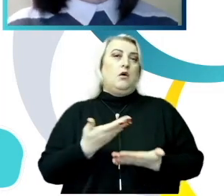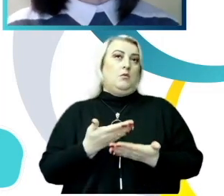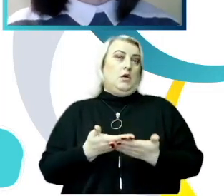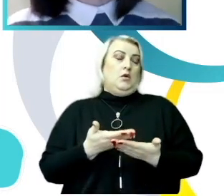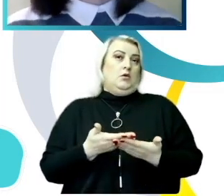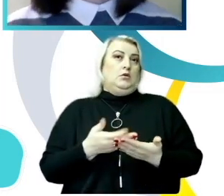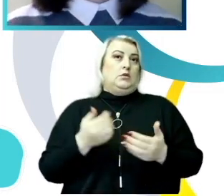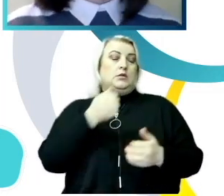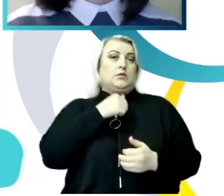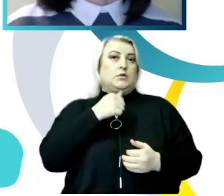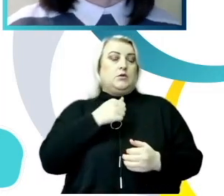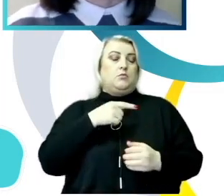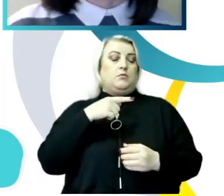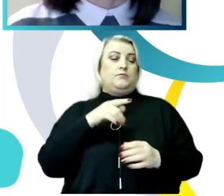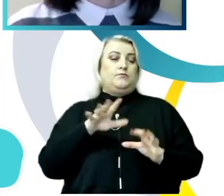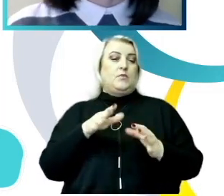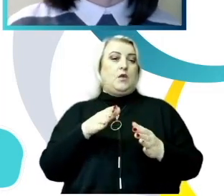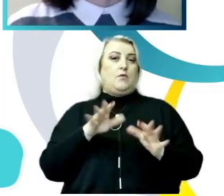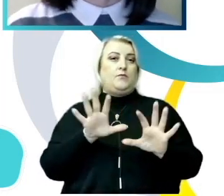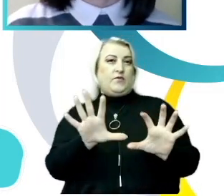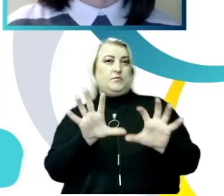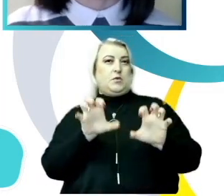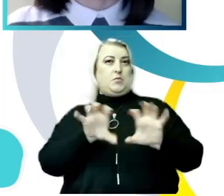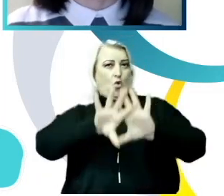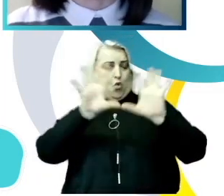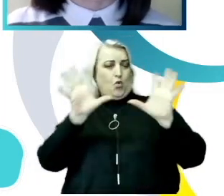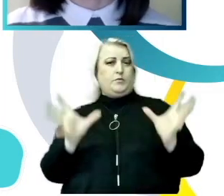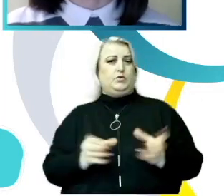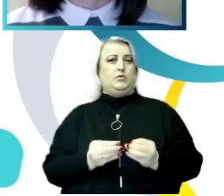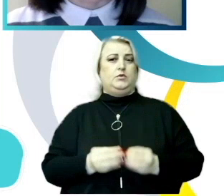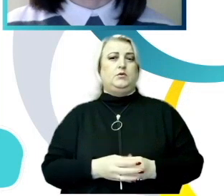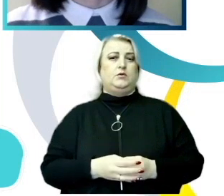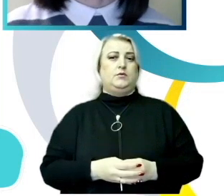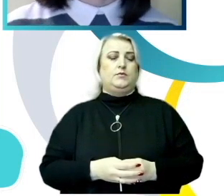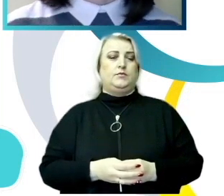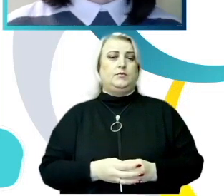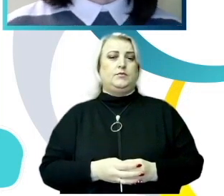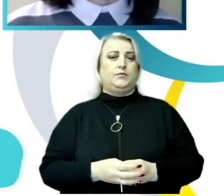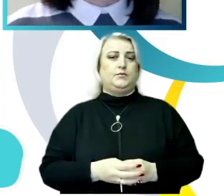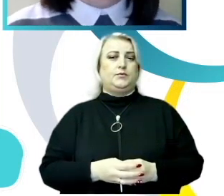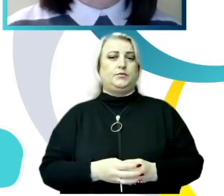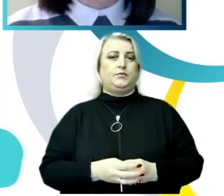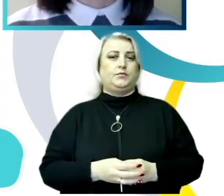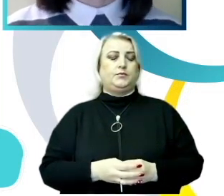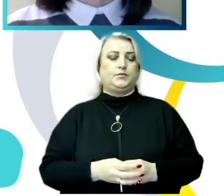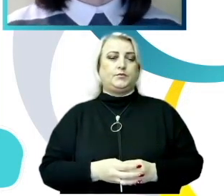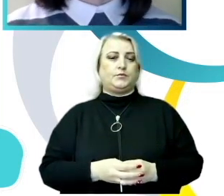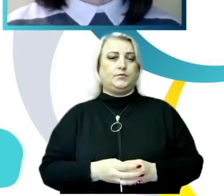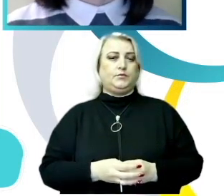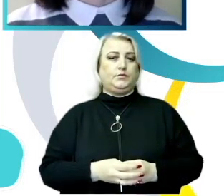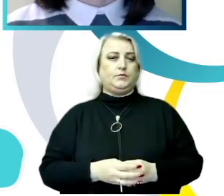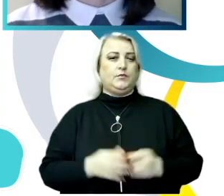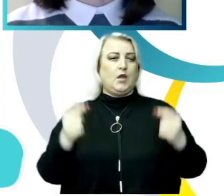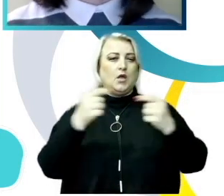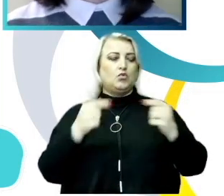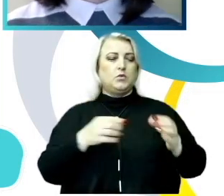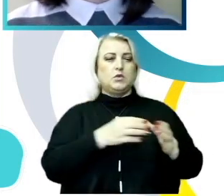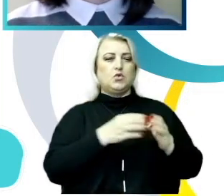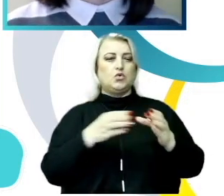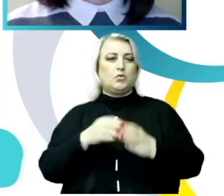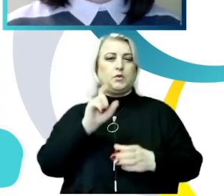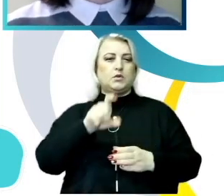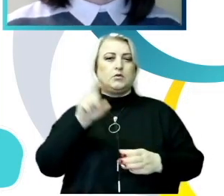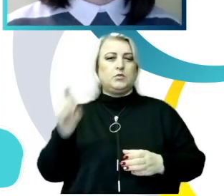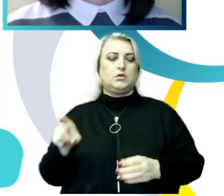multidimensională. Pe de o parte, incidența ar putea fi determinată de faptul că anumite grupuri de persoane sunt,